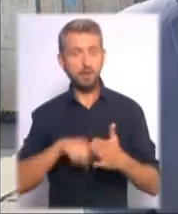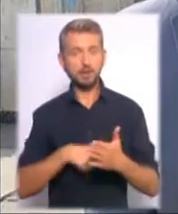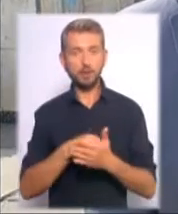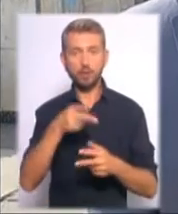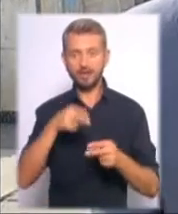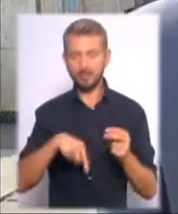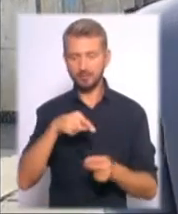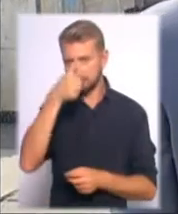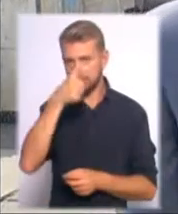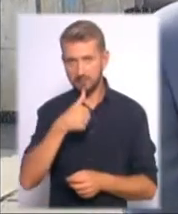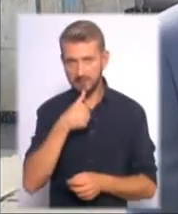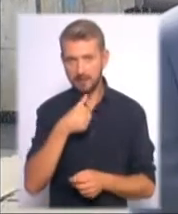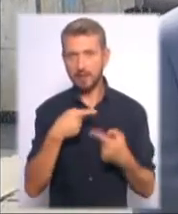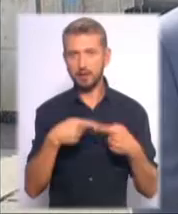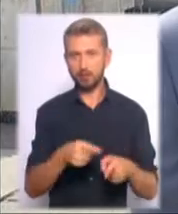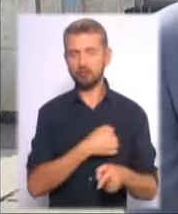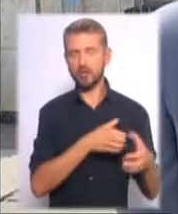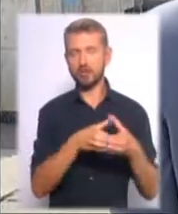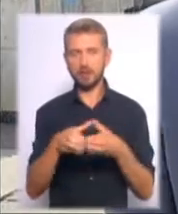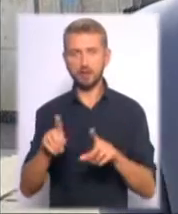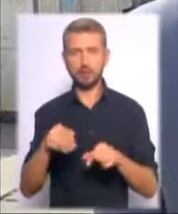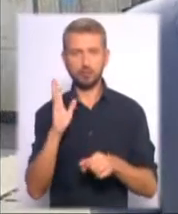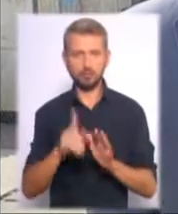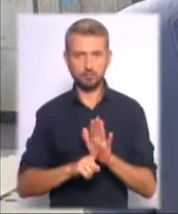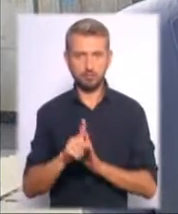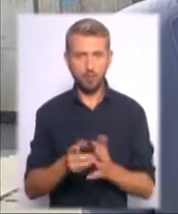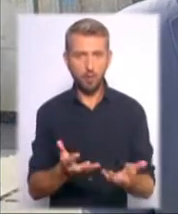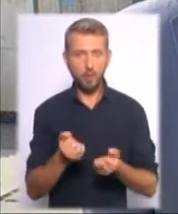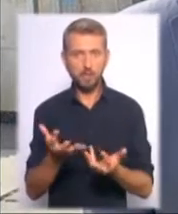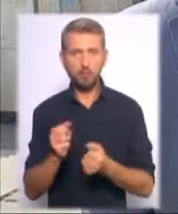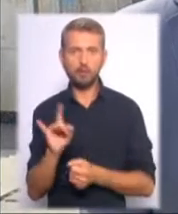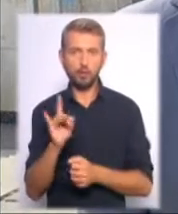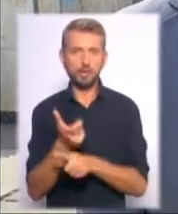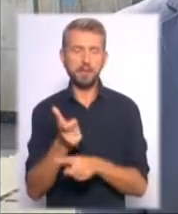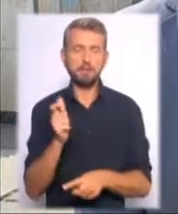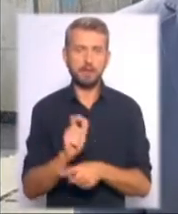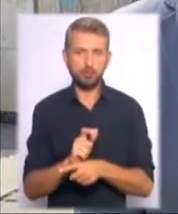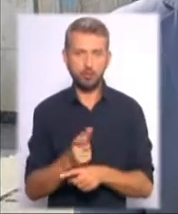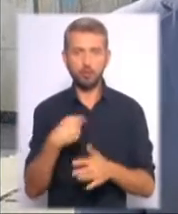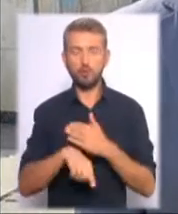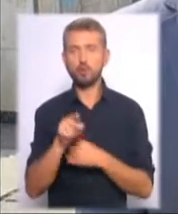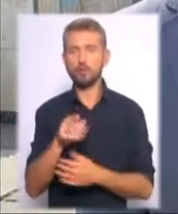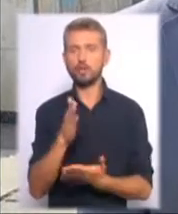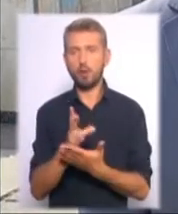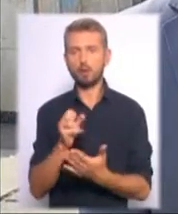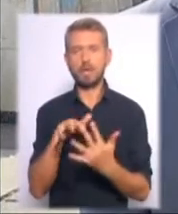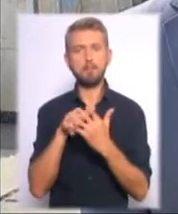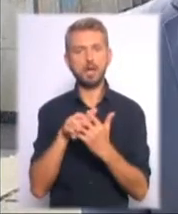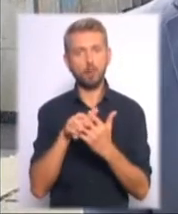вересня інші частини також почнуть отримувати і в розмірі навіть більшому, тому що вони на передовій